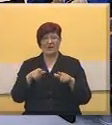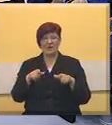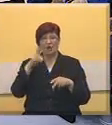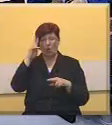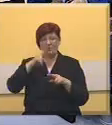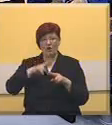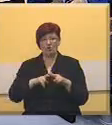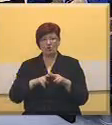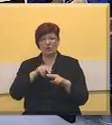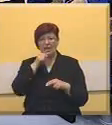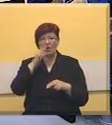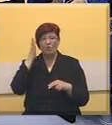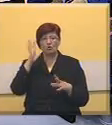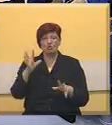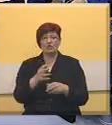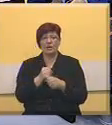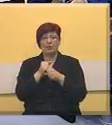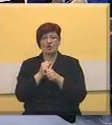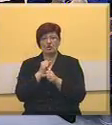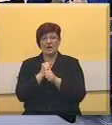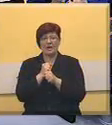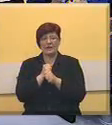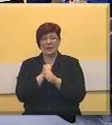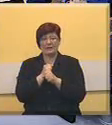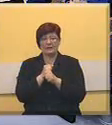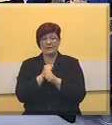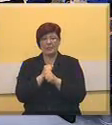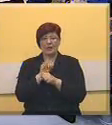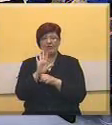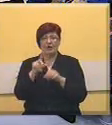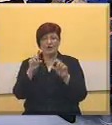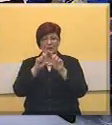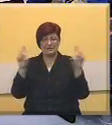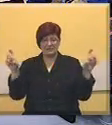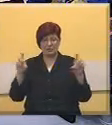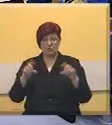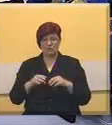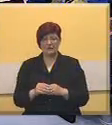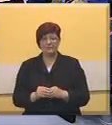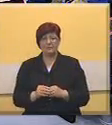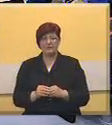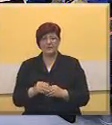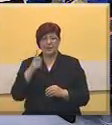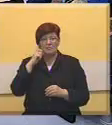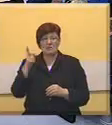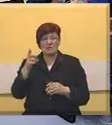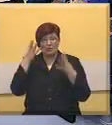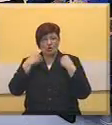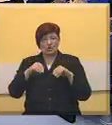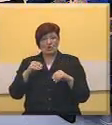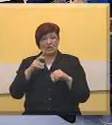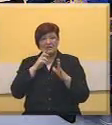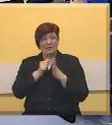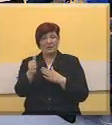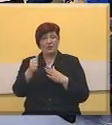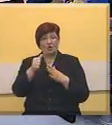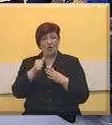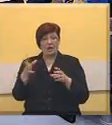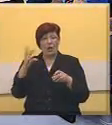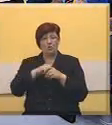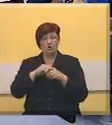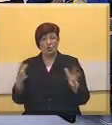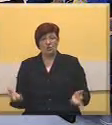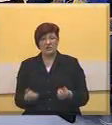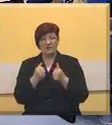odluke i u buduće podržavati rad ovog institutu. mislimo da je čast i privilegija učestvovati u